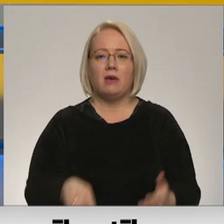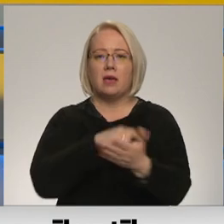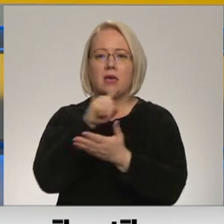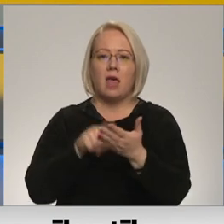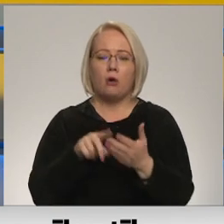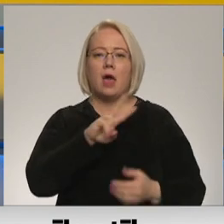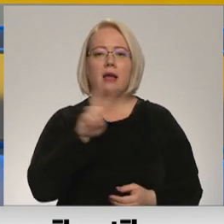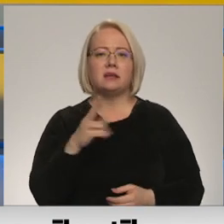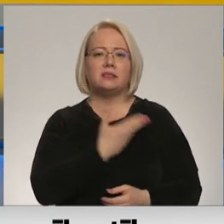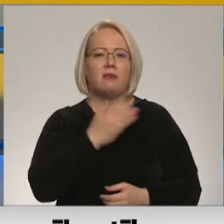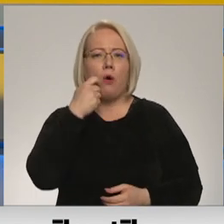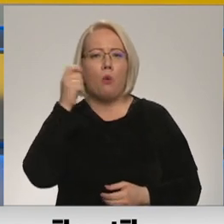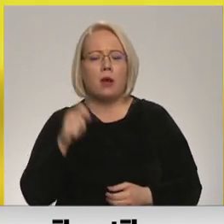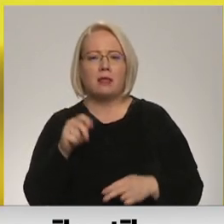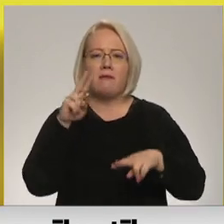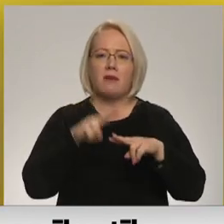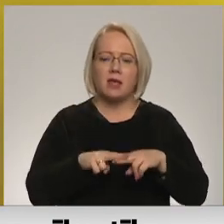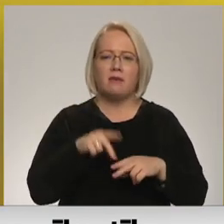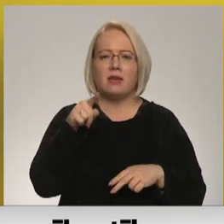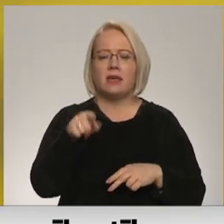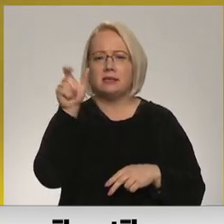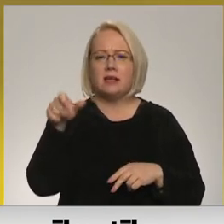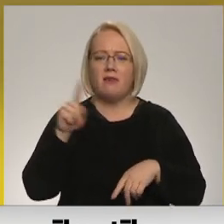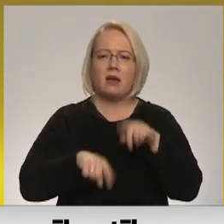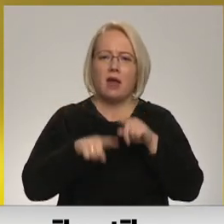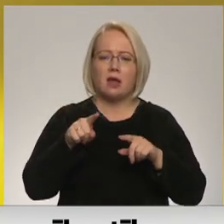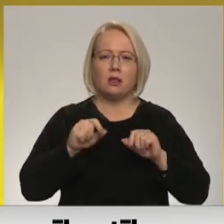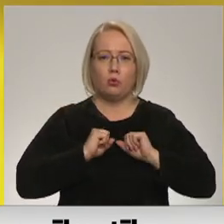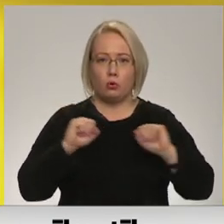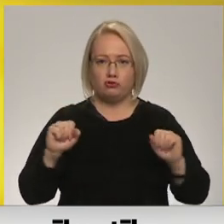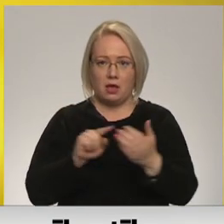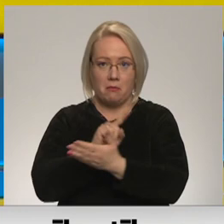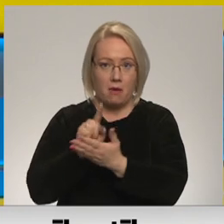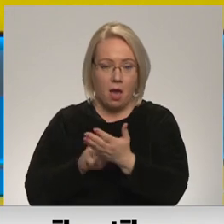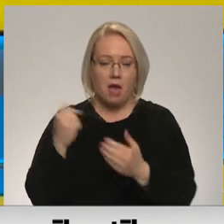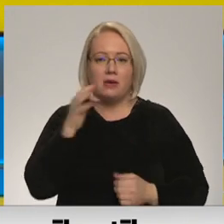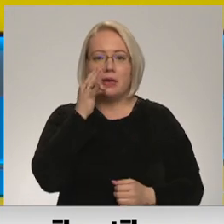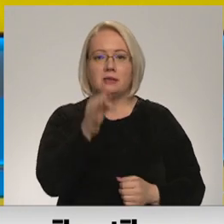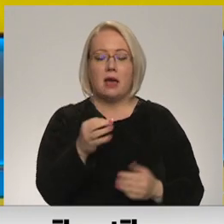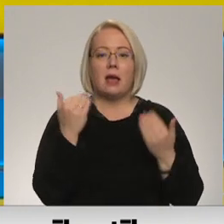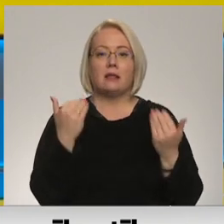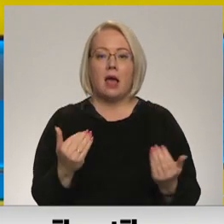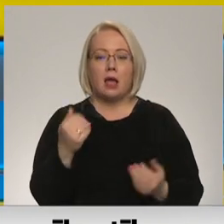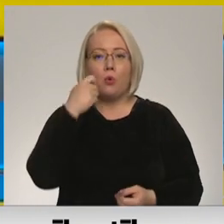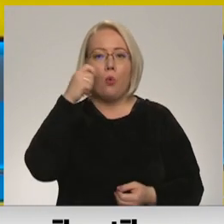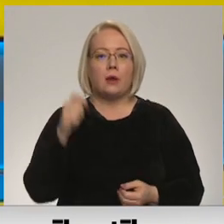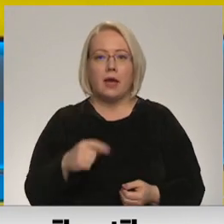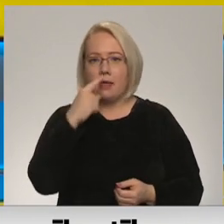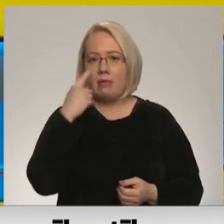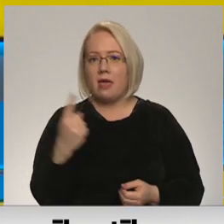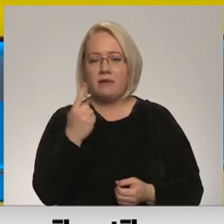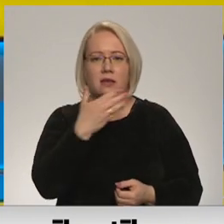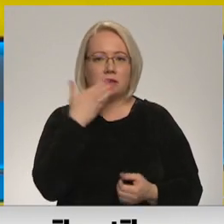dzīvo Ukrainā? Kas tā ir par vietu vai viņa ir drošībā, jūsu radinieku? Es domāju, ka Ukrainā šobrīd nav viens īsti, nav